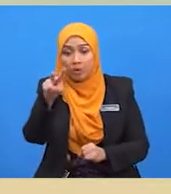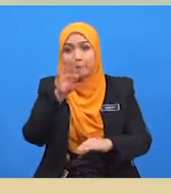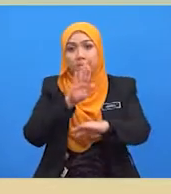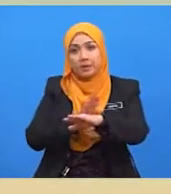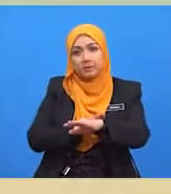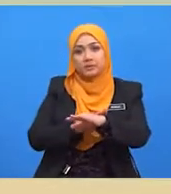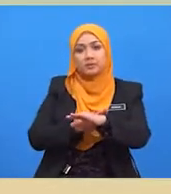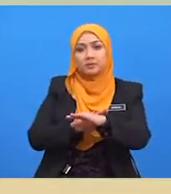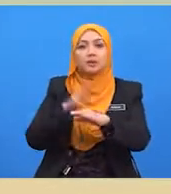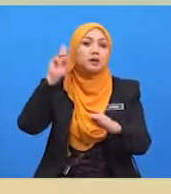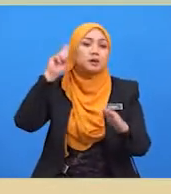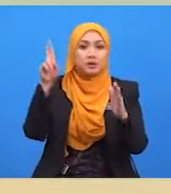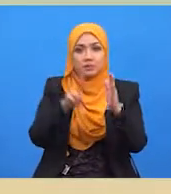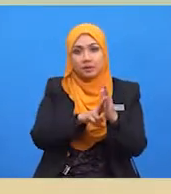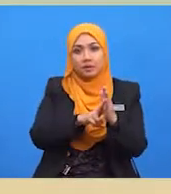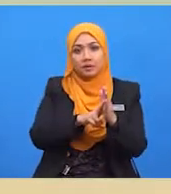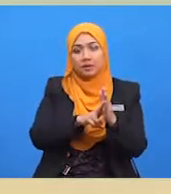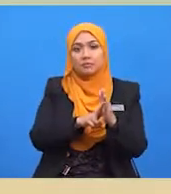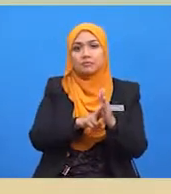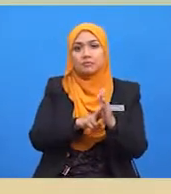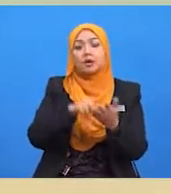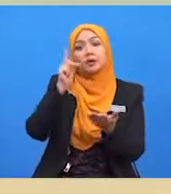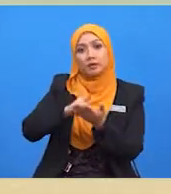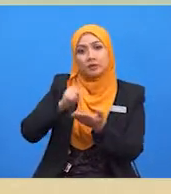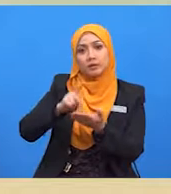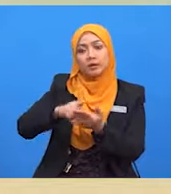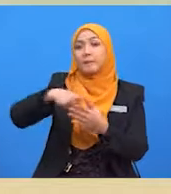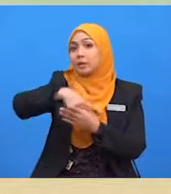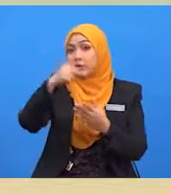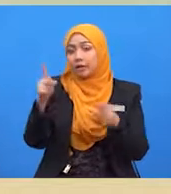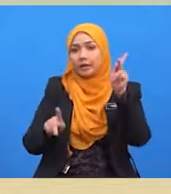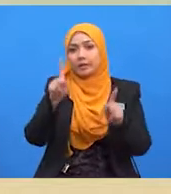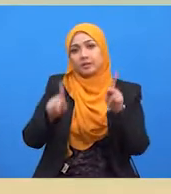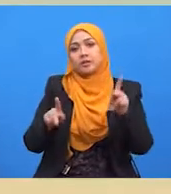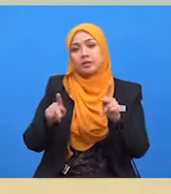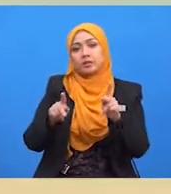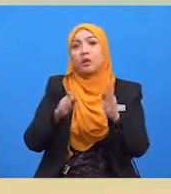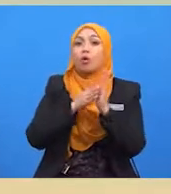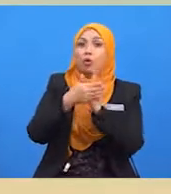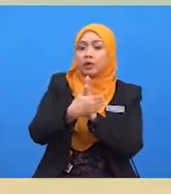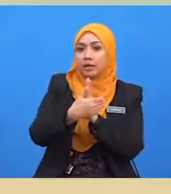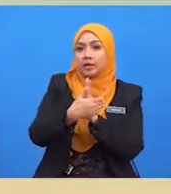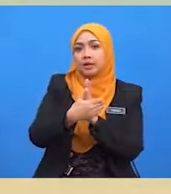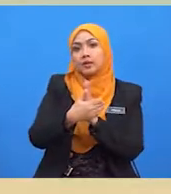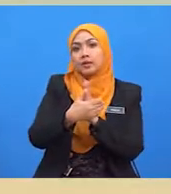oleh pengeluar tempatan sebelum perdagangan antarabangsa adalah